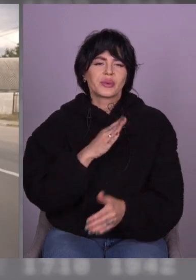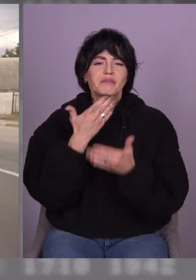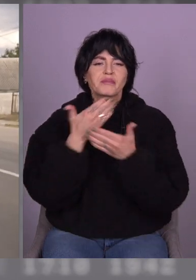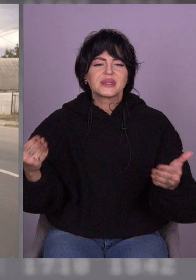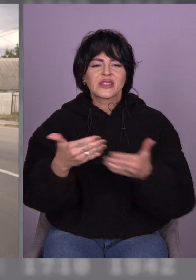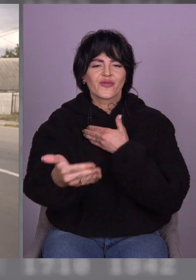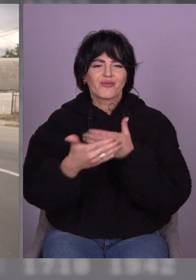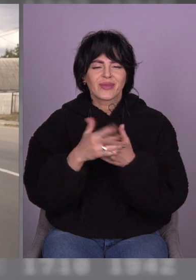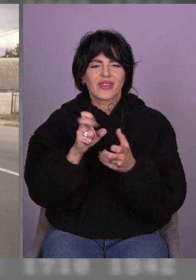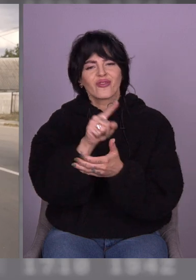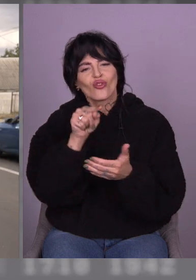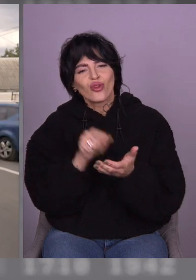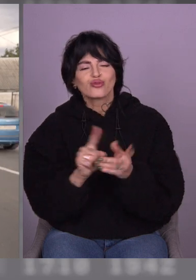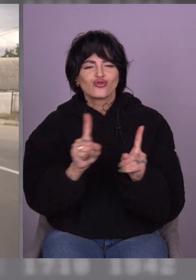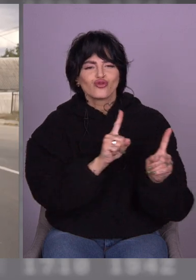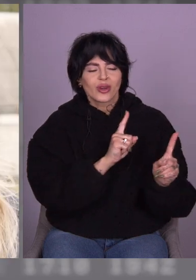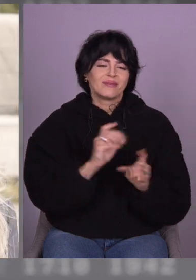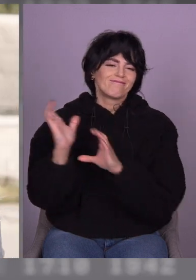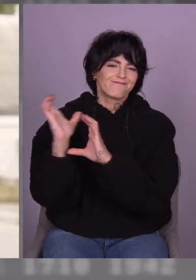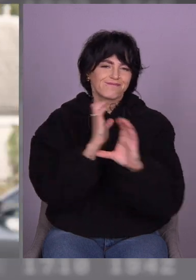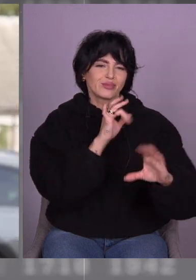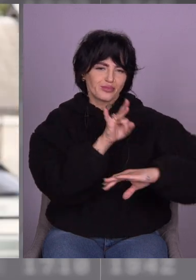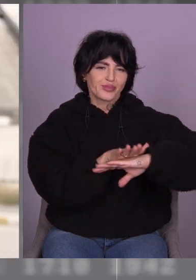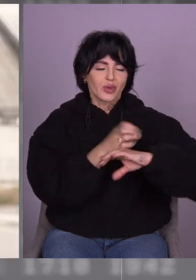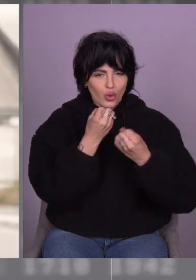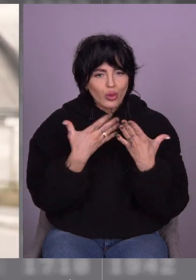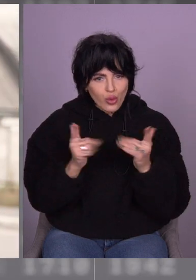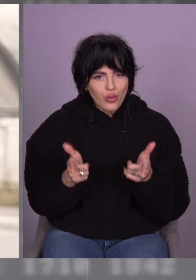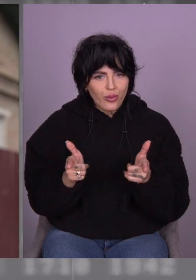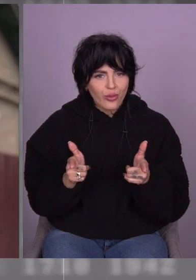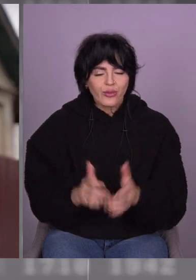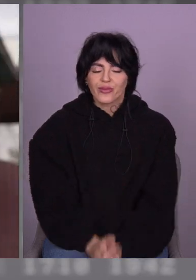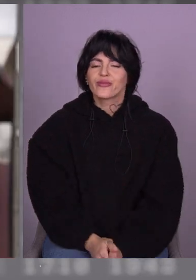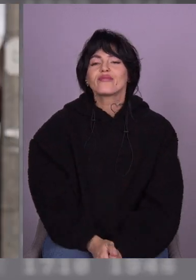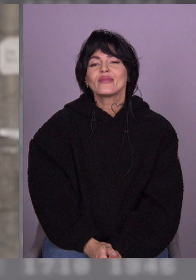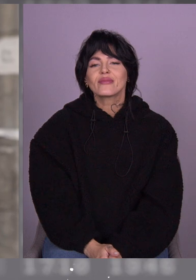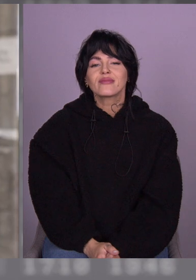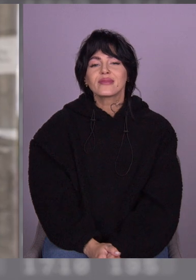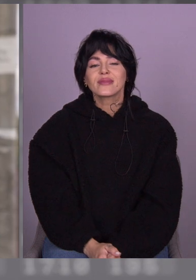запитань і там зафіналити гарно, щоби добренько. І все, ми вас відпустимо.